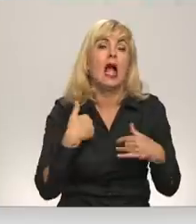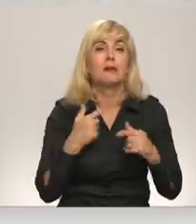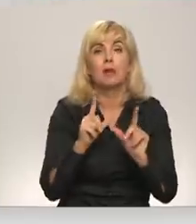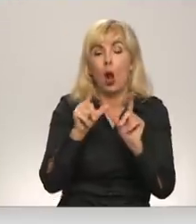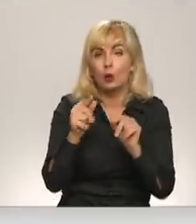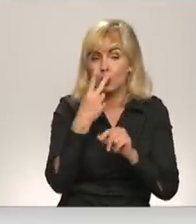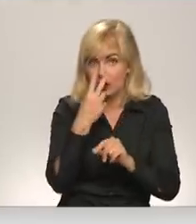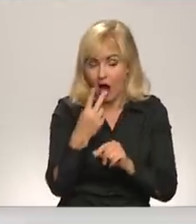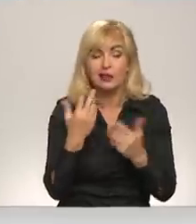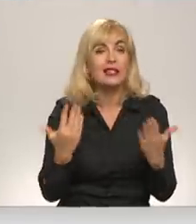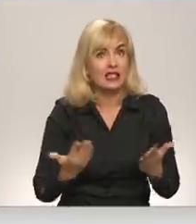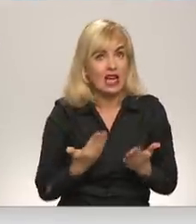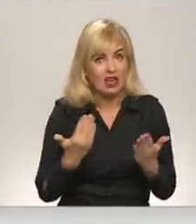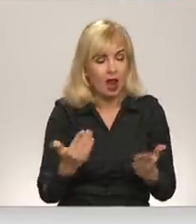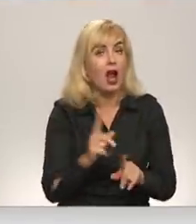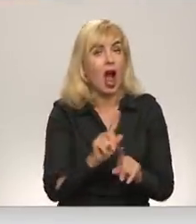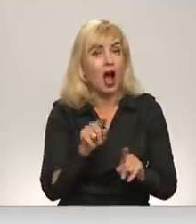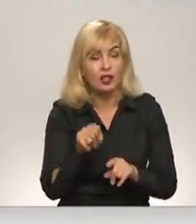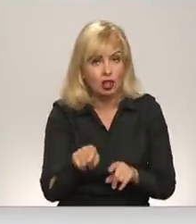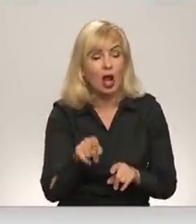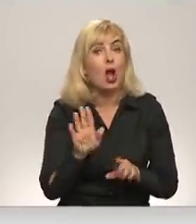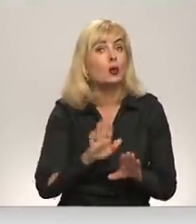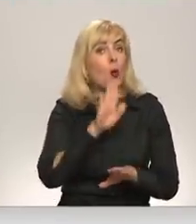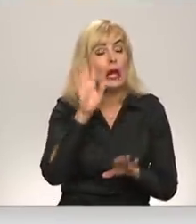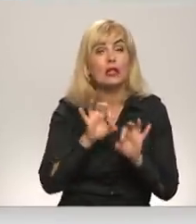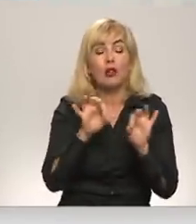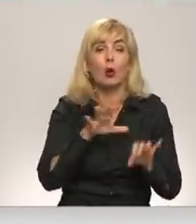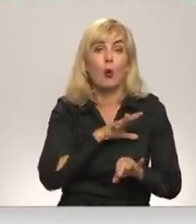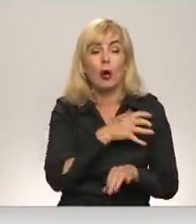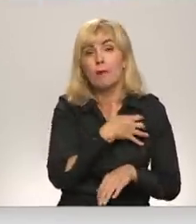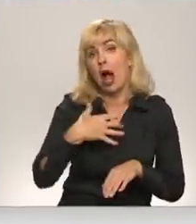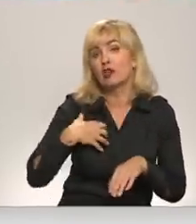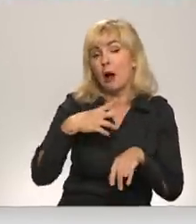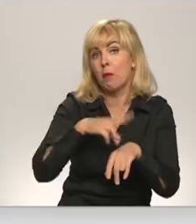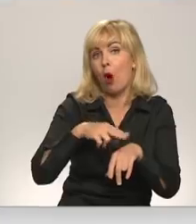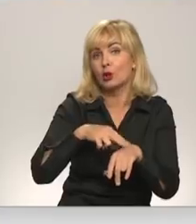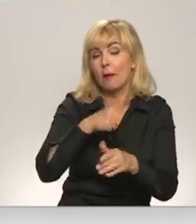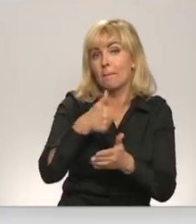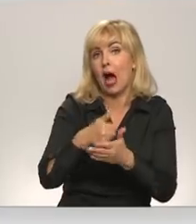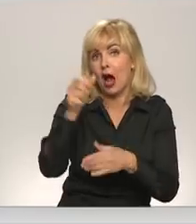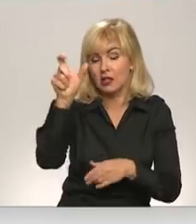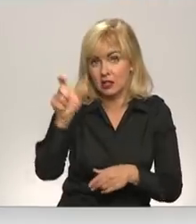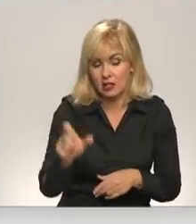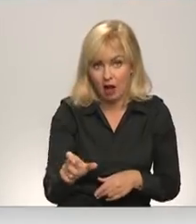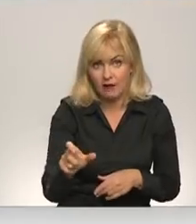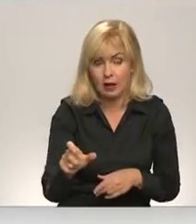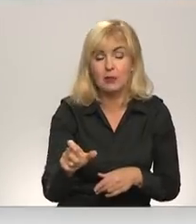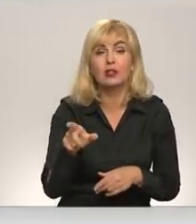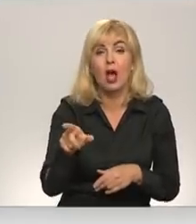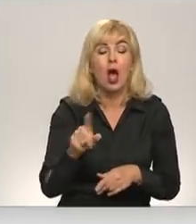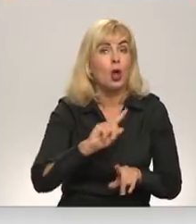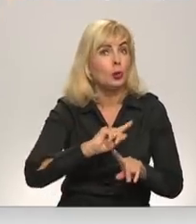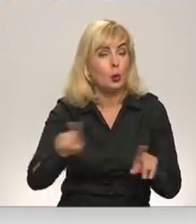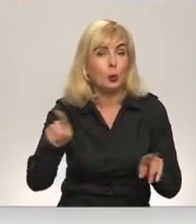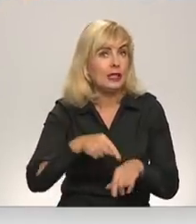reālitātei, kāds viņš ir. Tā šis rīts iesākās ogres nota pašvaldības policijas pārstāvim Valērijam Vasiļonukam, kas operatīvi